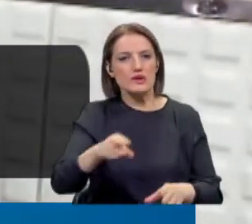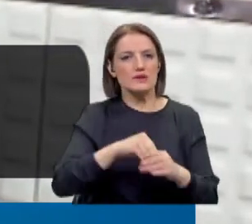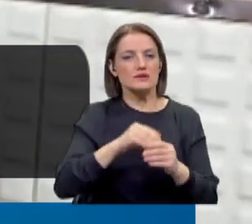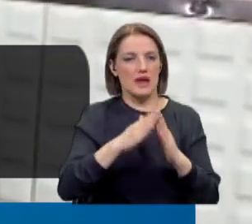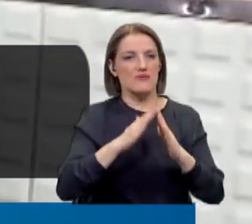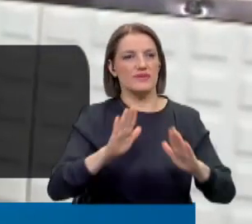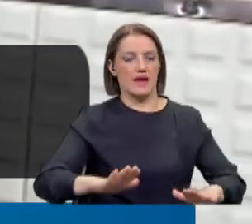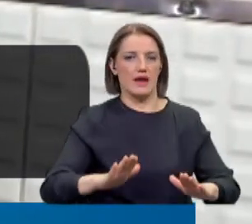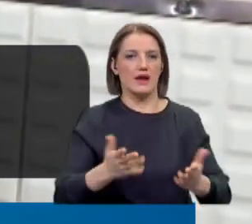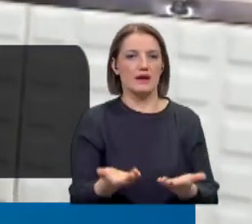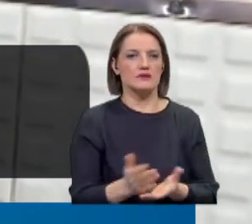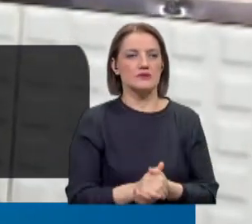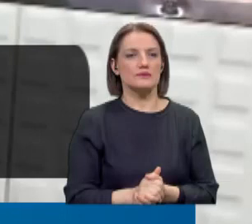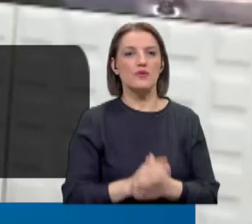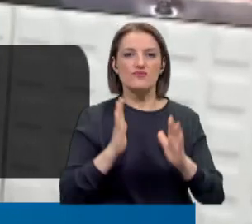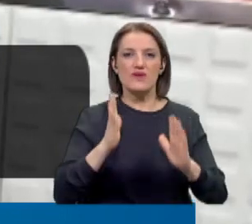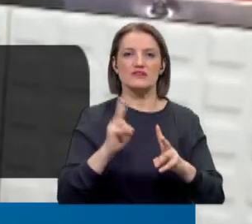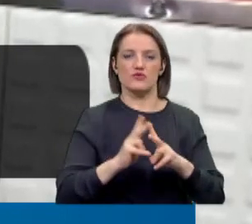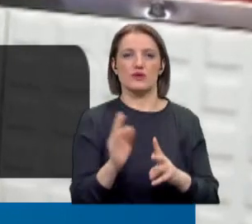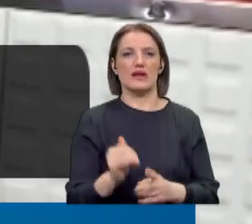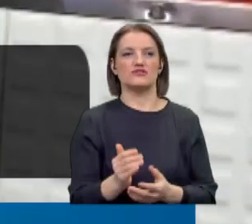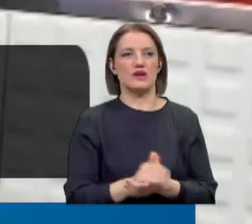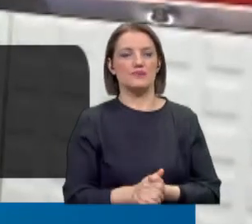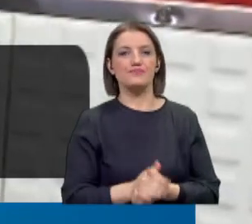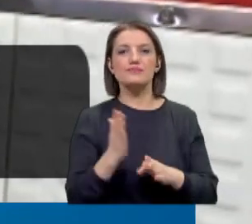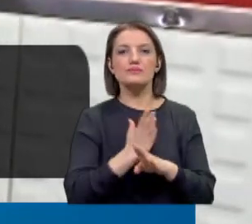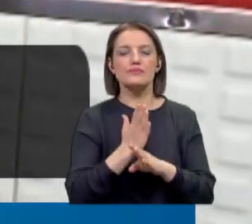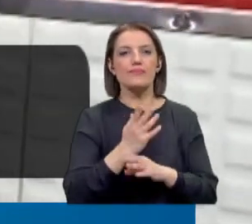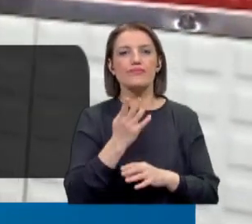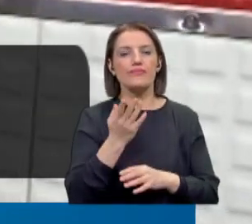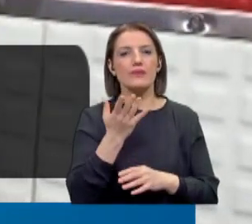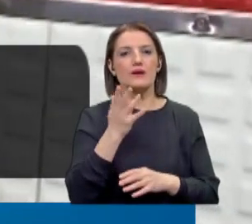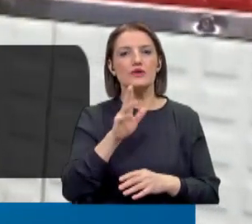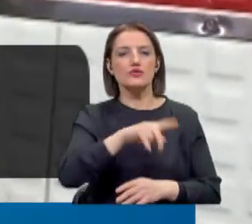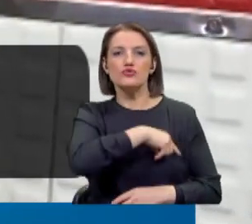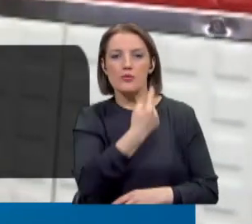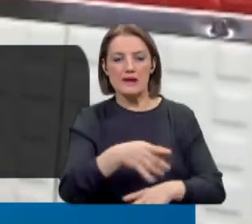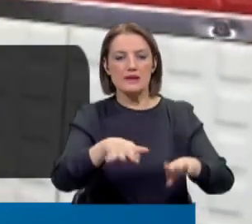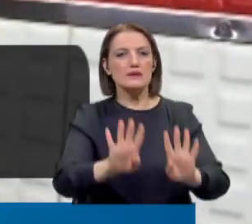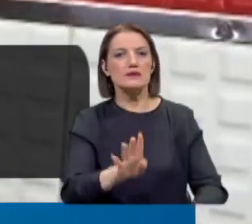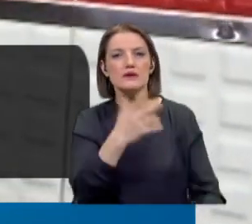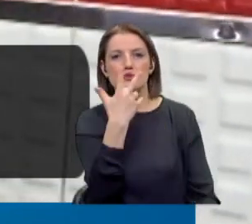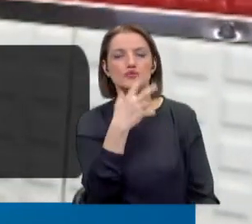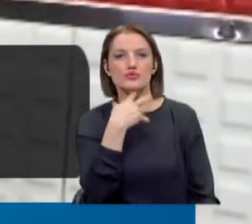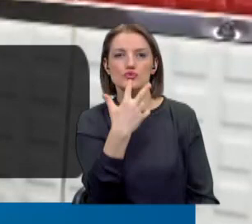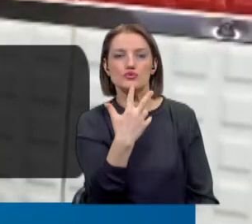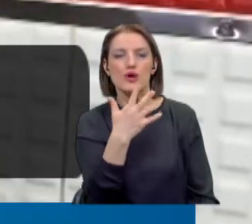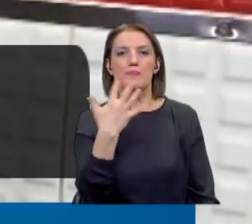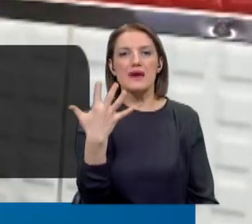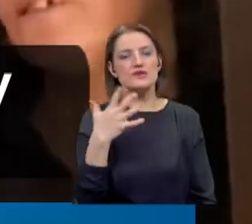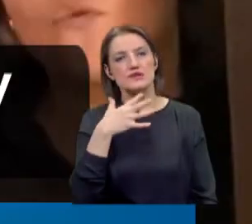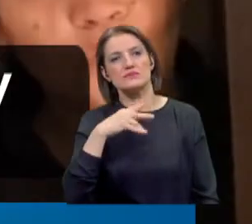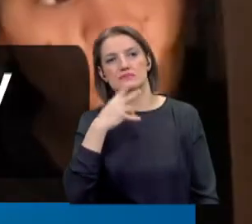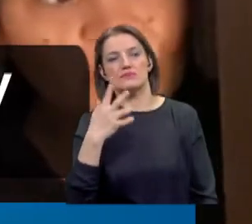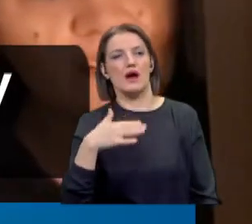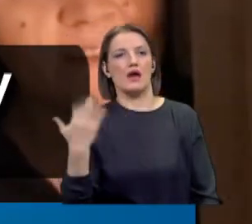Bu sefer fazla gelecek yani. Çünkü normalde 3'te tutuyoruz biz petekleri. 3'te tutunca ayrı 5'te tutunca